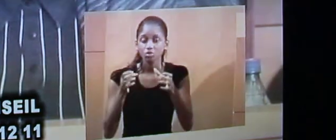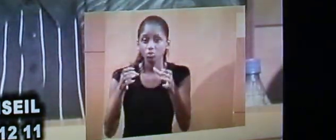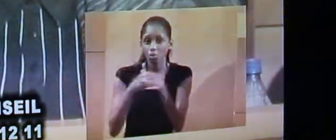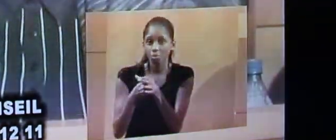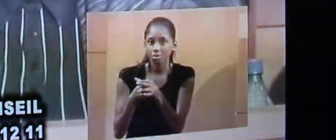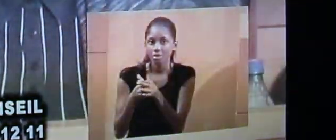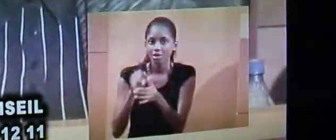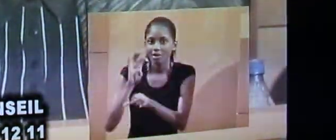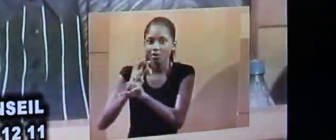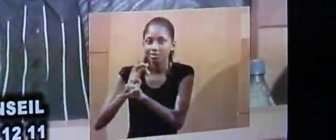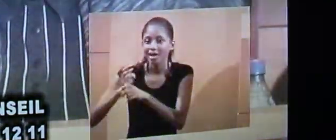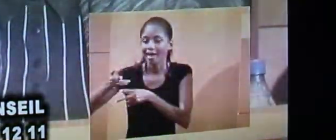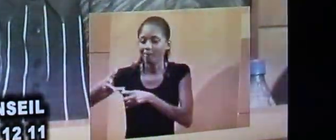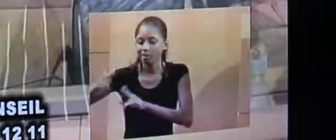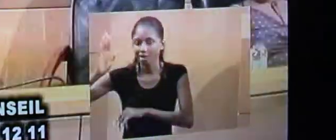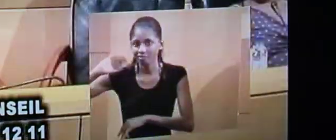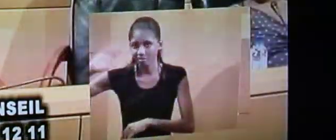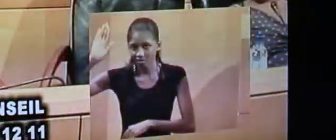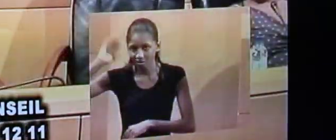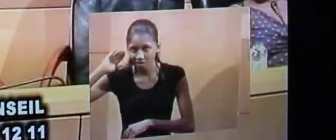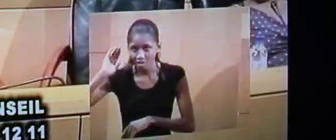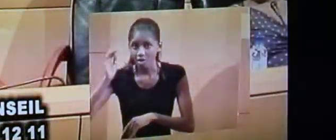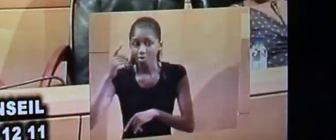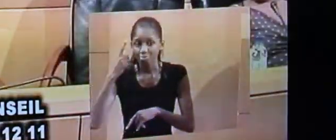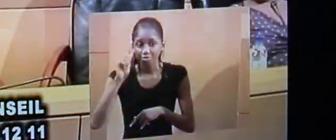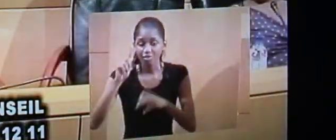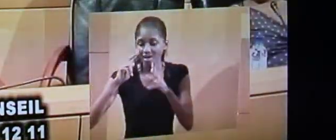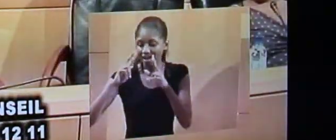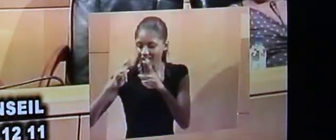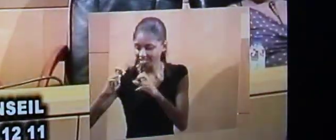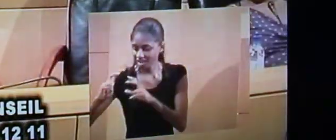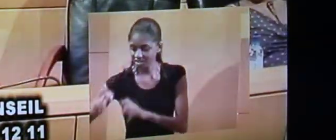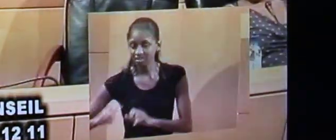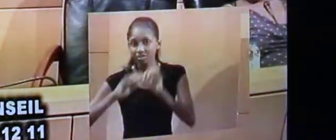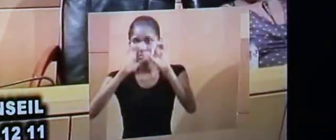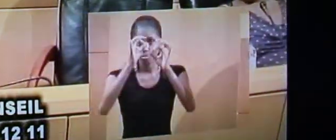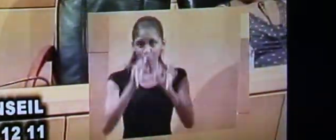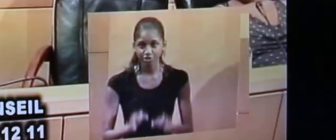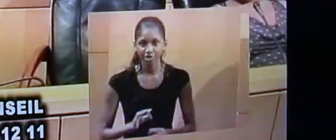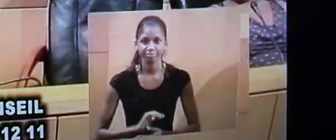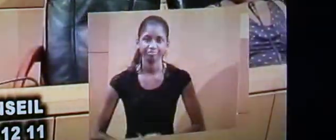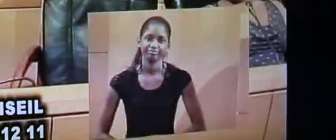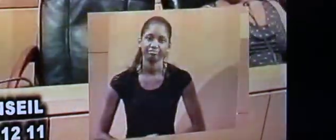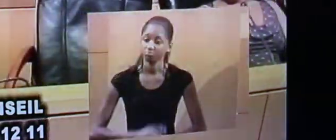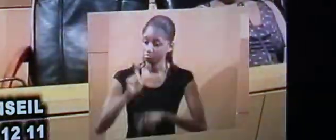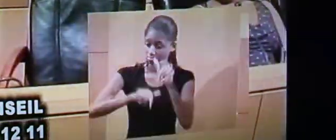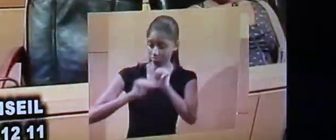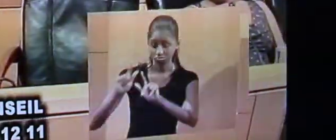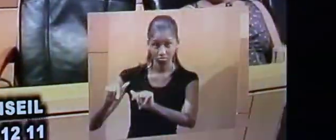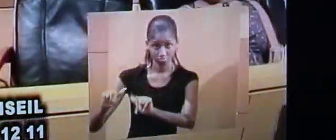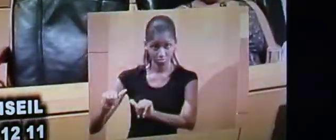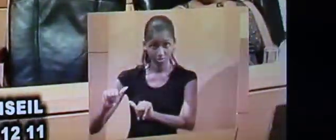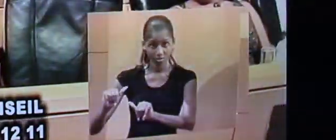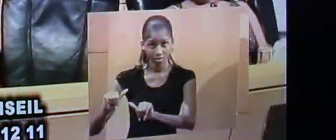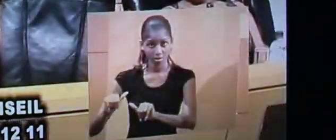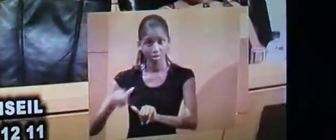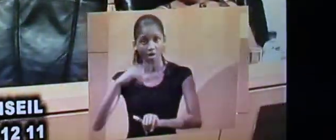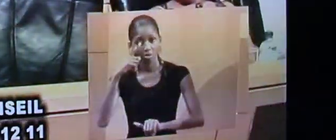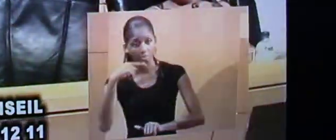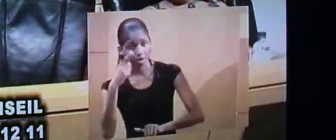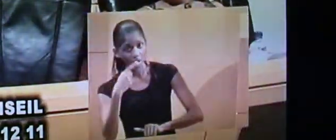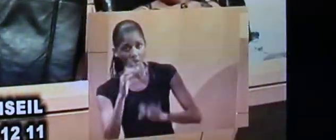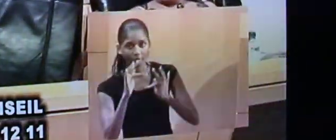'époque d'analyser un budget. Ils étaient présents, ils ont parlé de